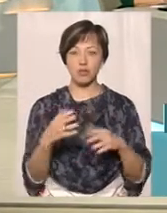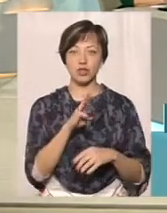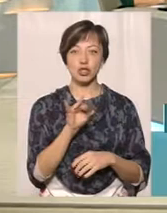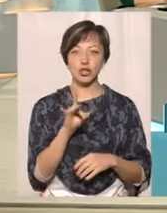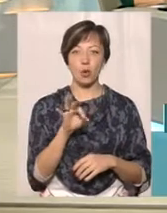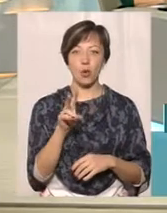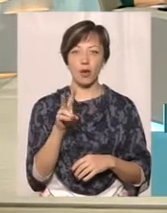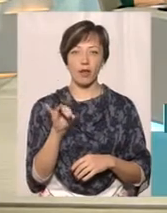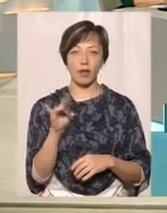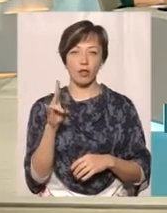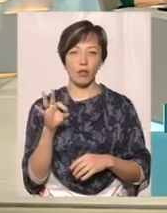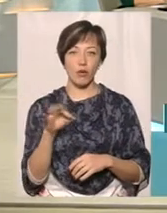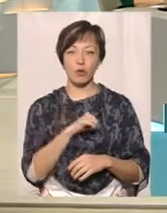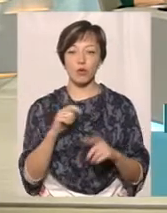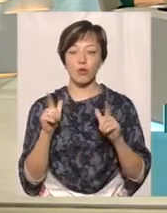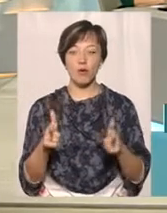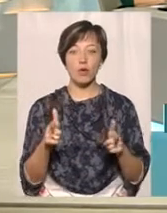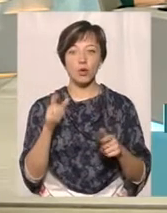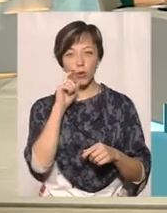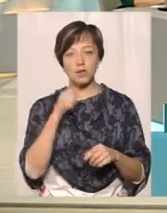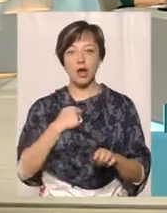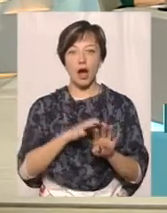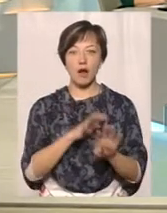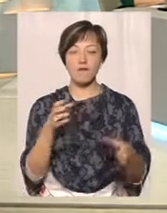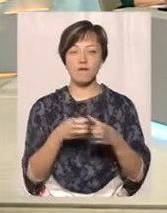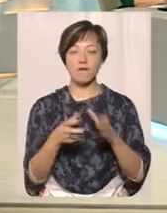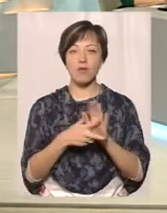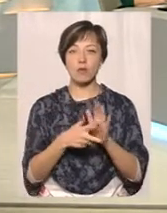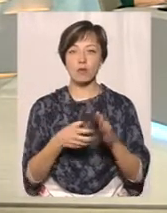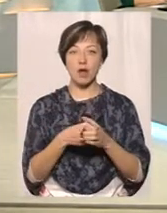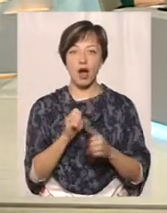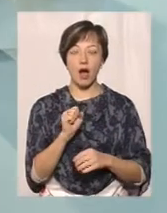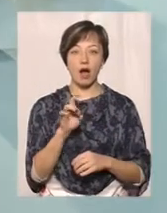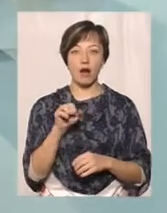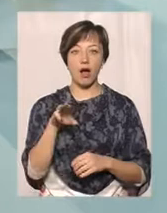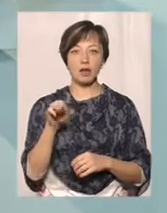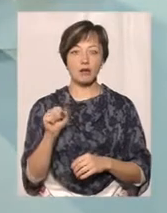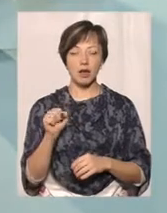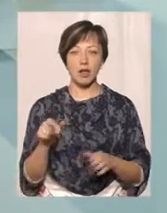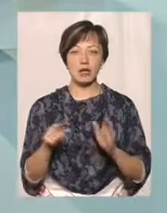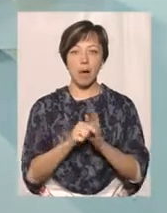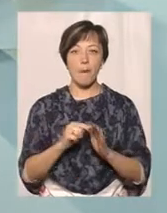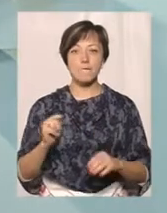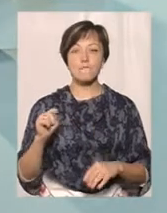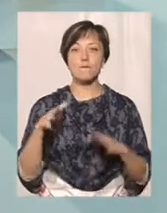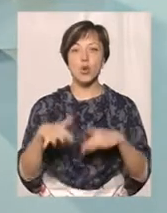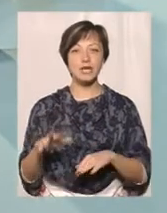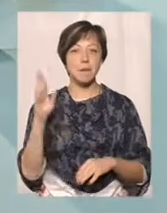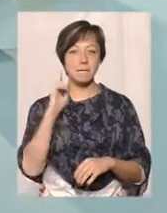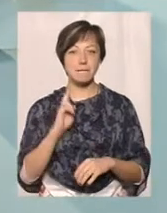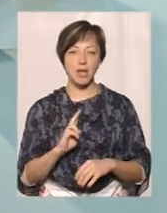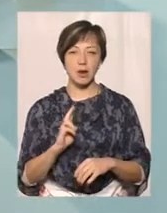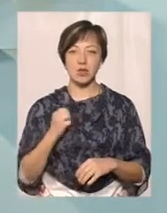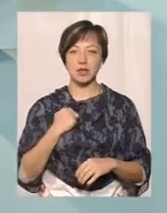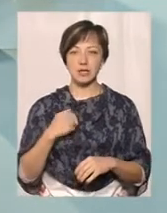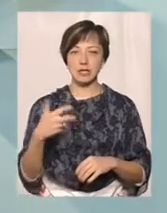Широкіну, де Добровольча Українська Армія, 8-й батальйон «Арата» стоїть з морськими піхотинцями, стоять 30